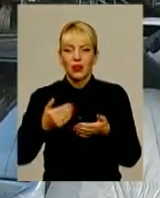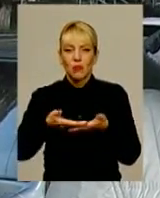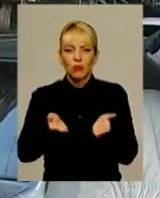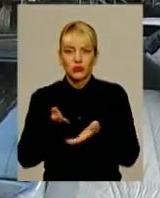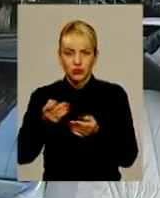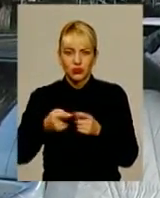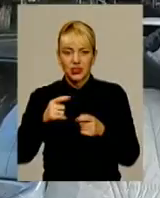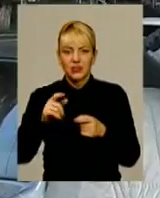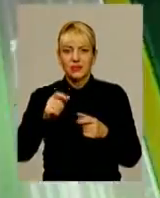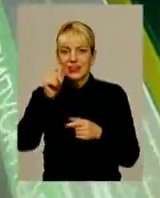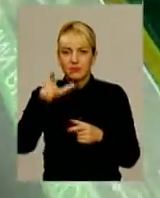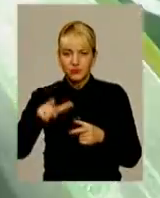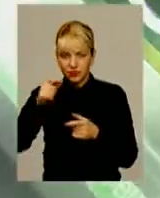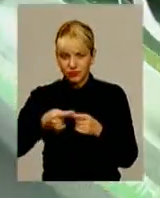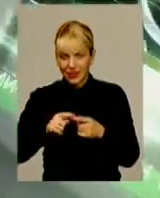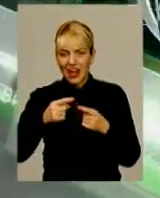також фосфатів.